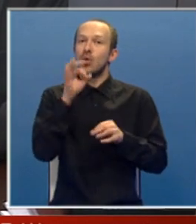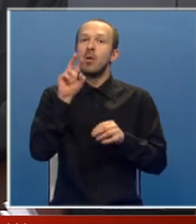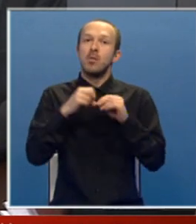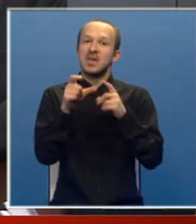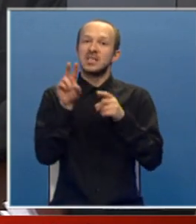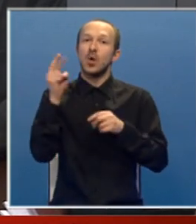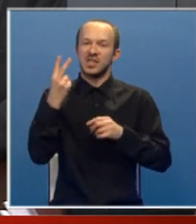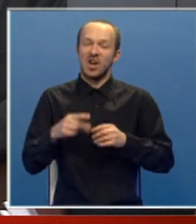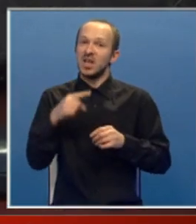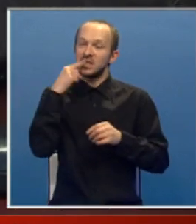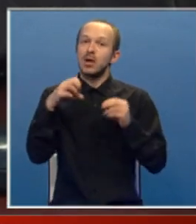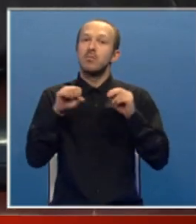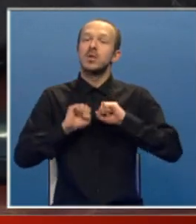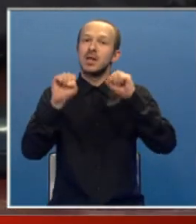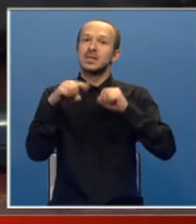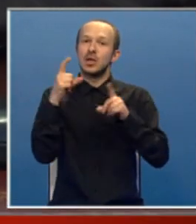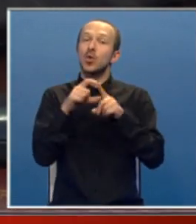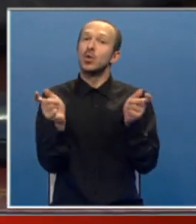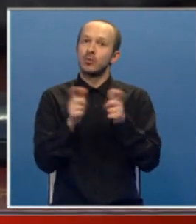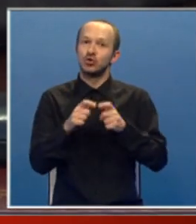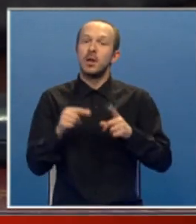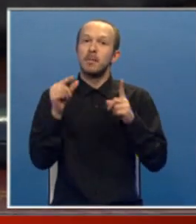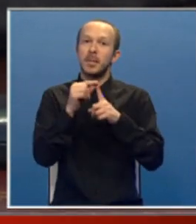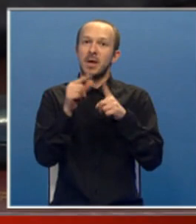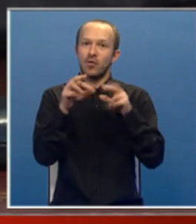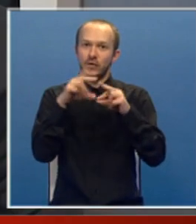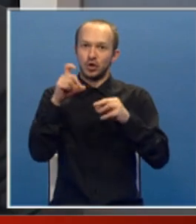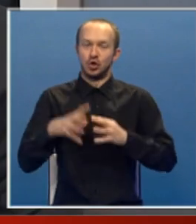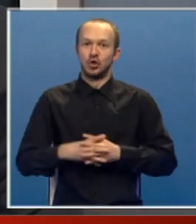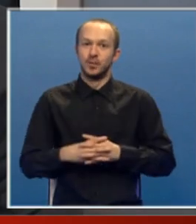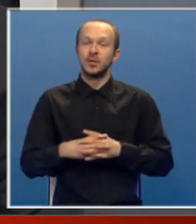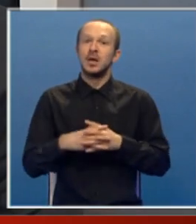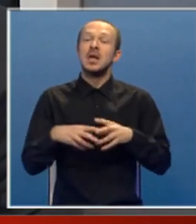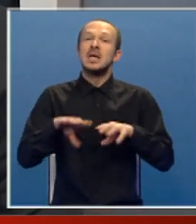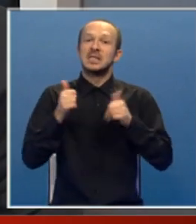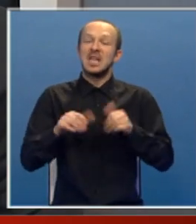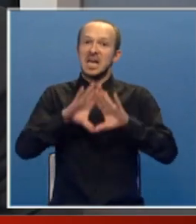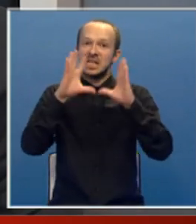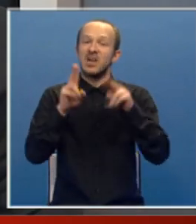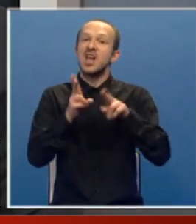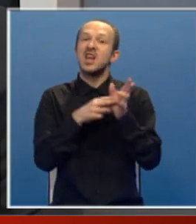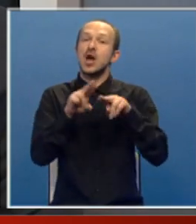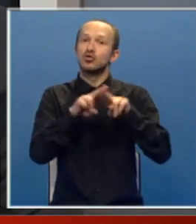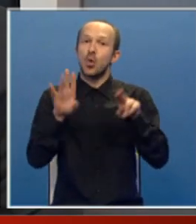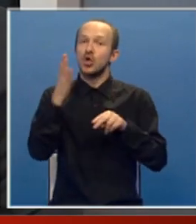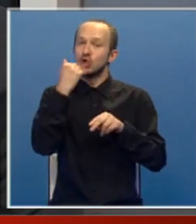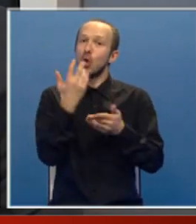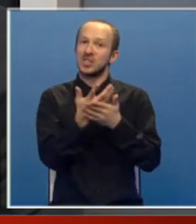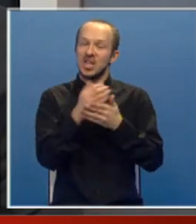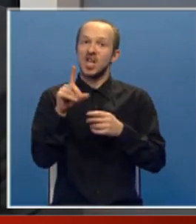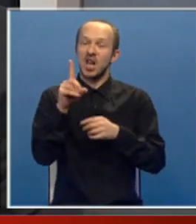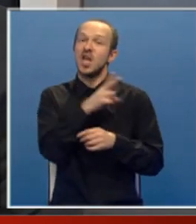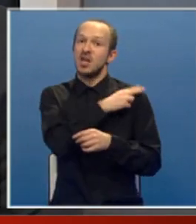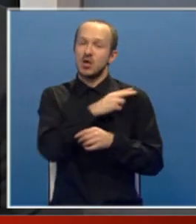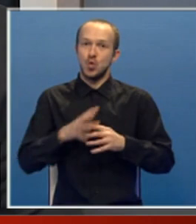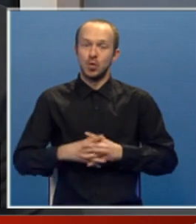odazvali. Istakao je branjilac jednog od uhapšenih Petko Pavlović. Sada je sve na tužlaštu, oni će ocijeniti da li